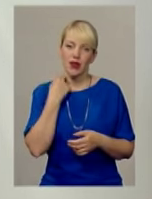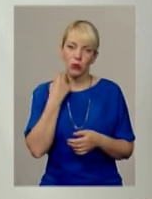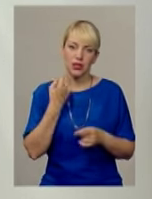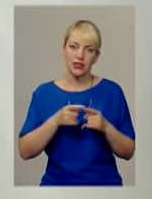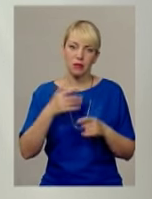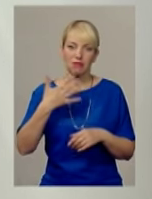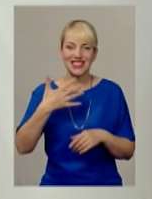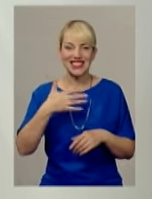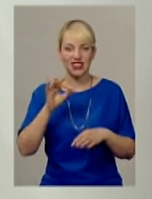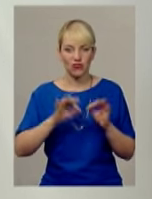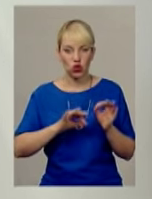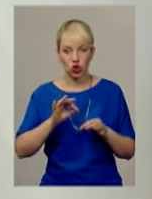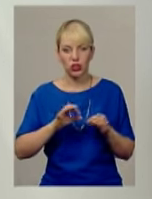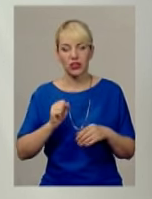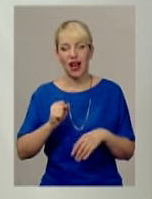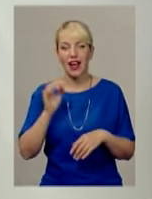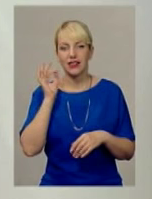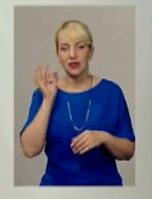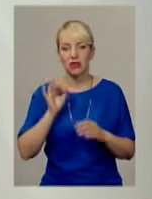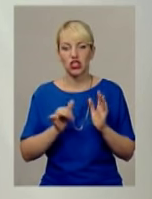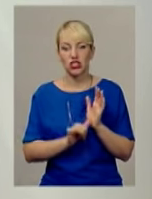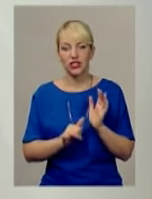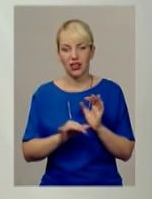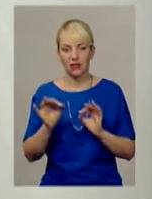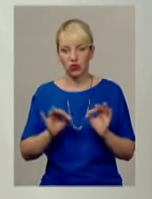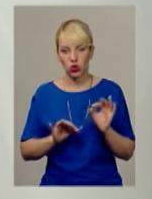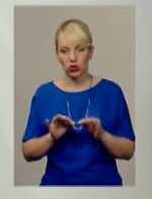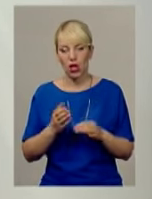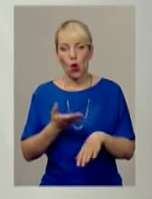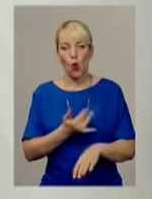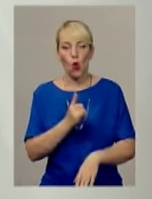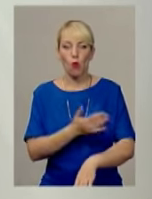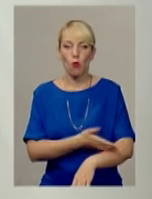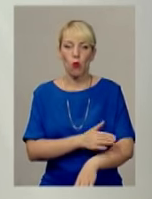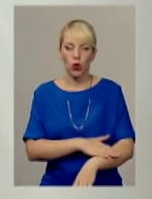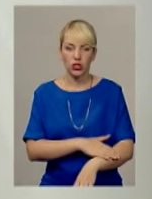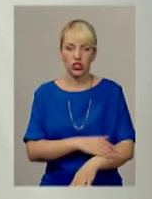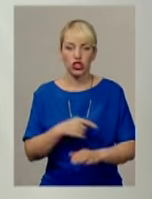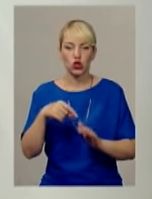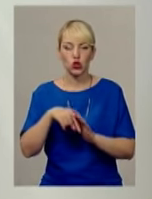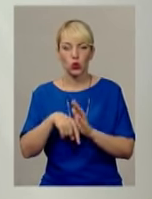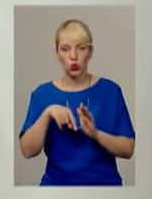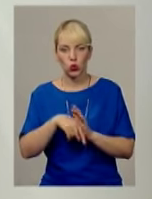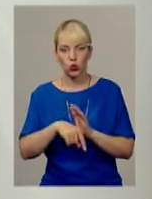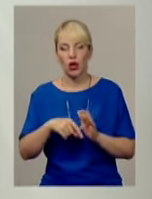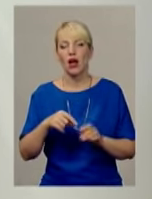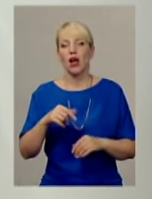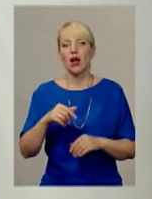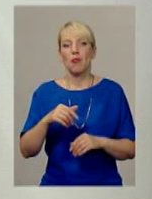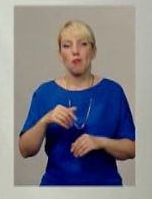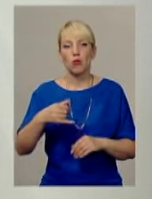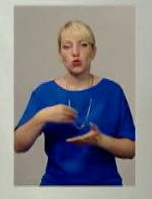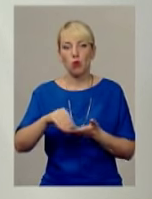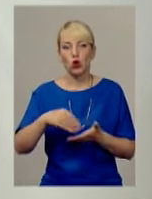50%, Німеччина – це 60%. У Польщі структура споживчого кошика визначається